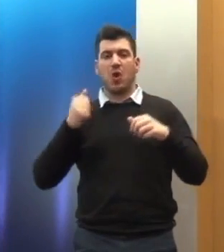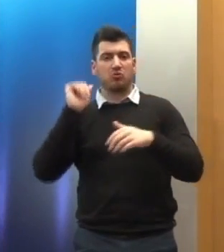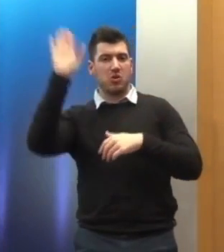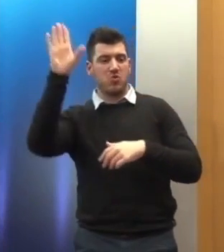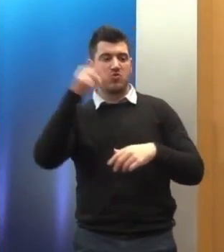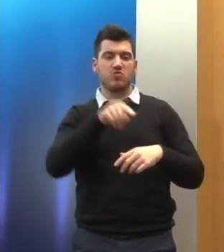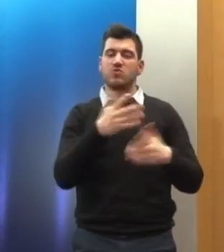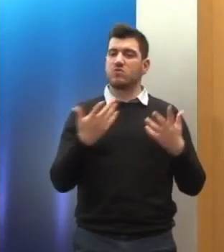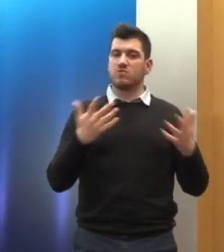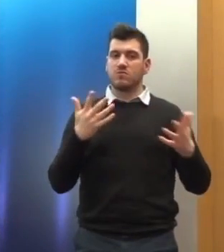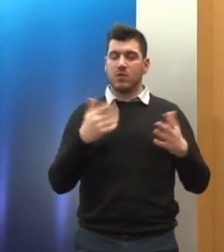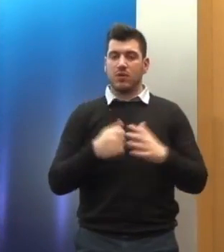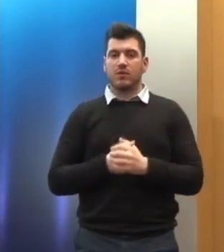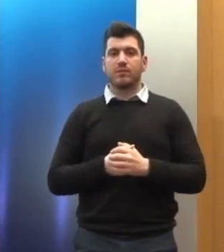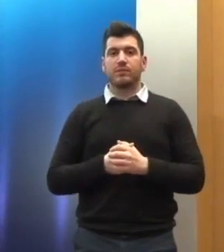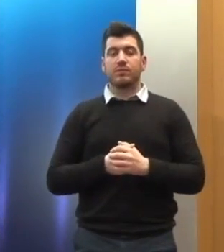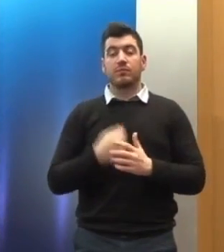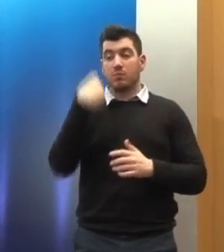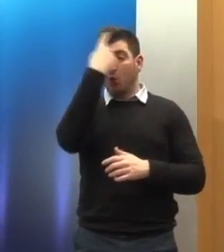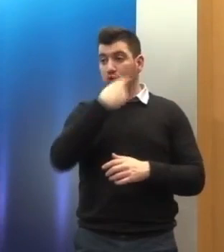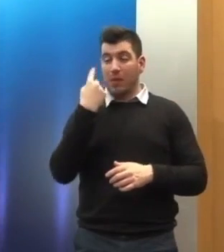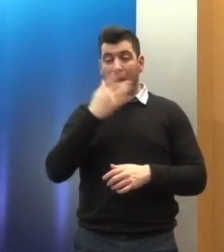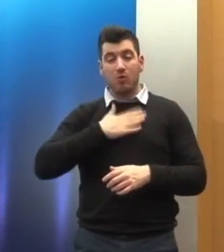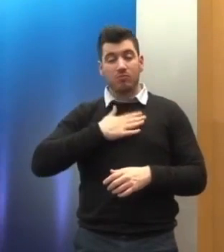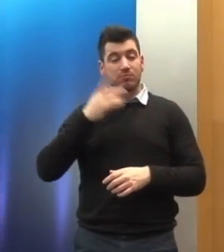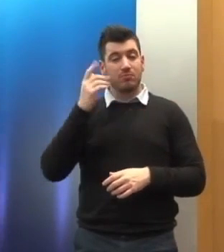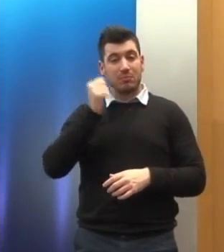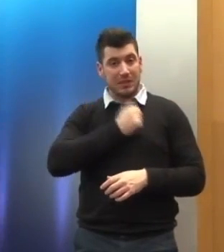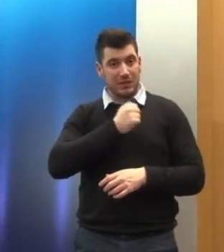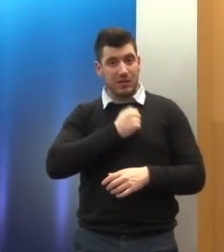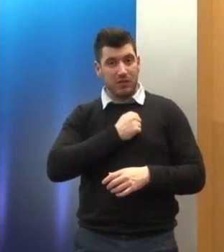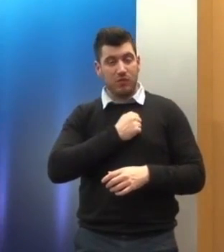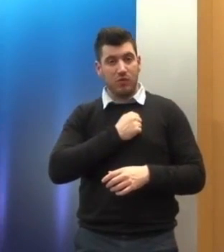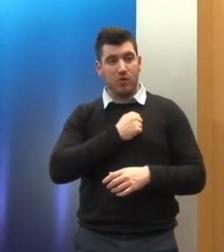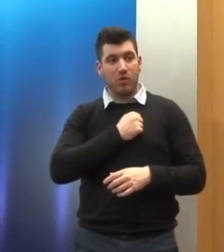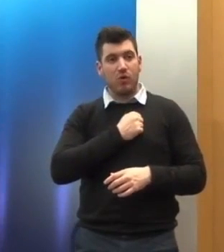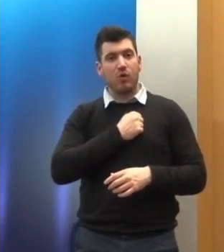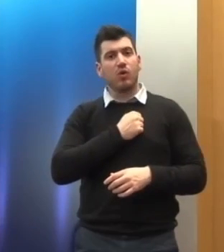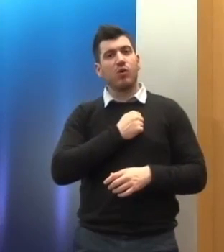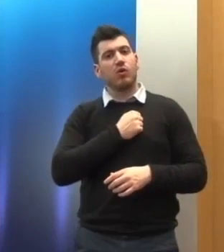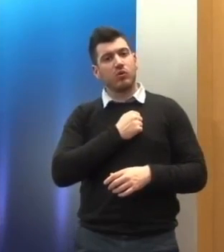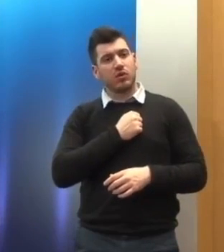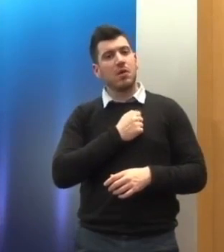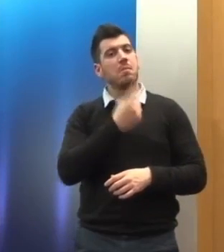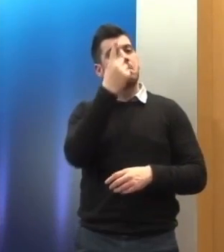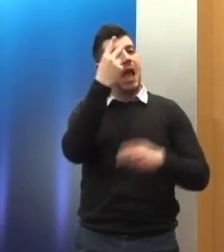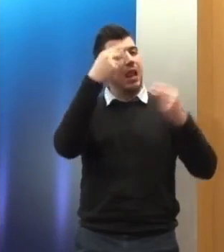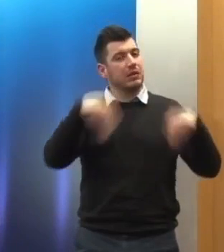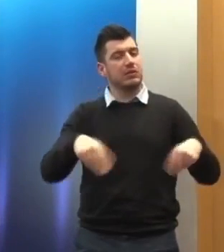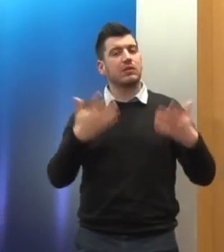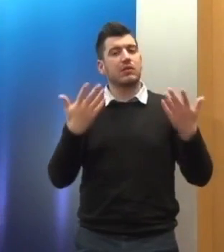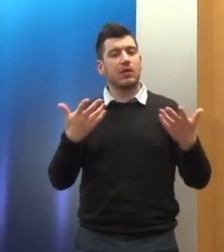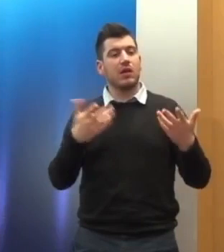Προσωπικά εξακολουθώ να πιστεύω ότι μία κατ' οικονομίαν λύση αλλά αρκετά αποτελεσματική θα ήταν η